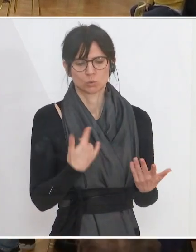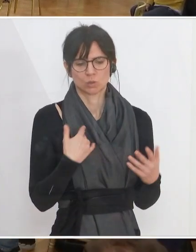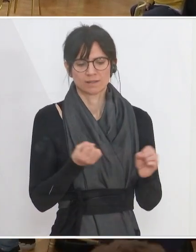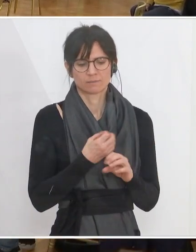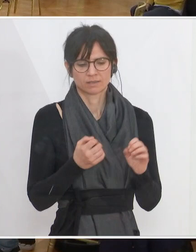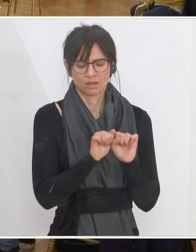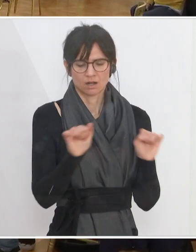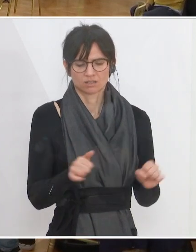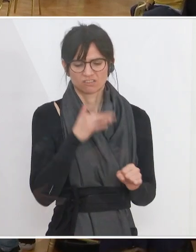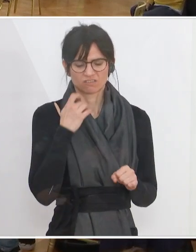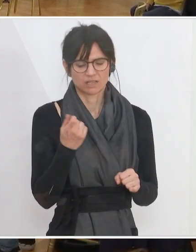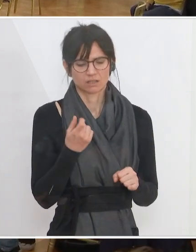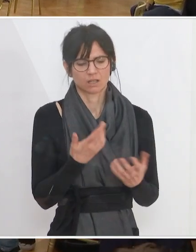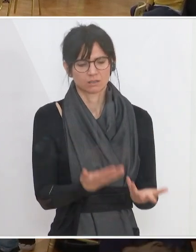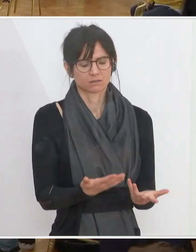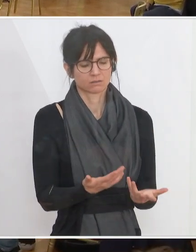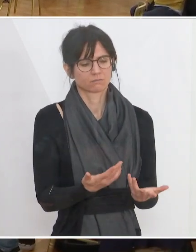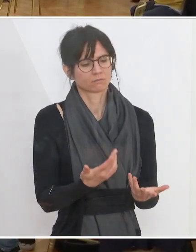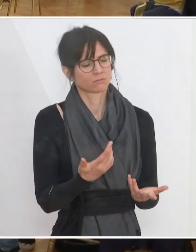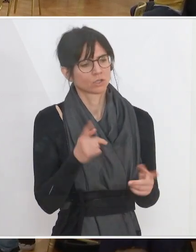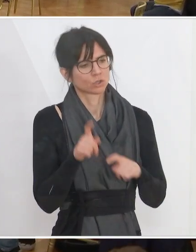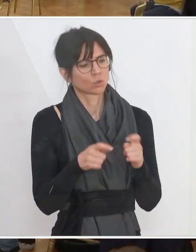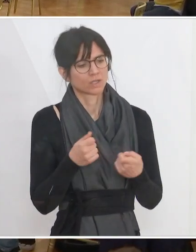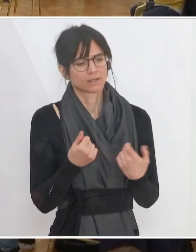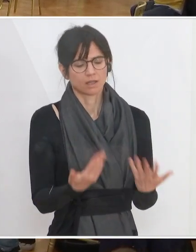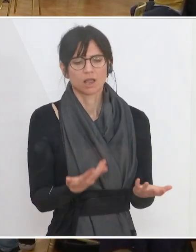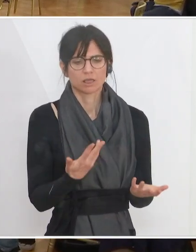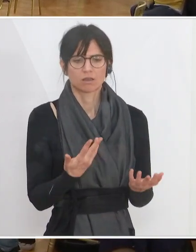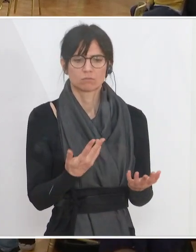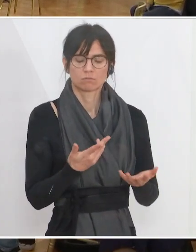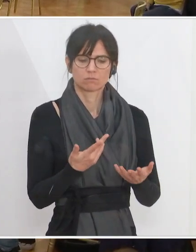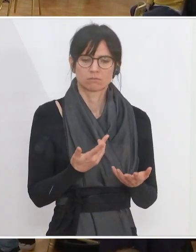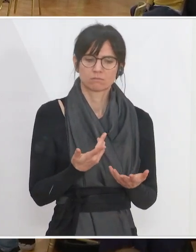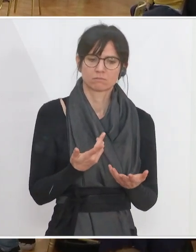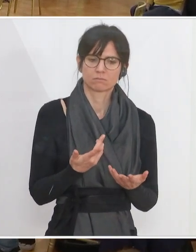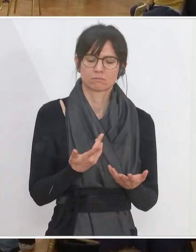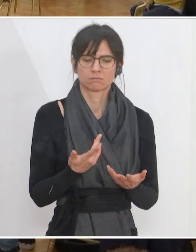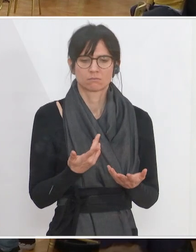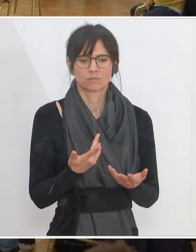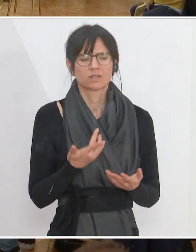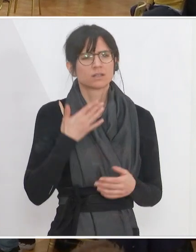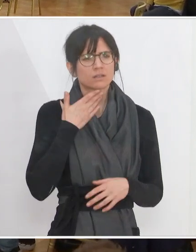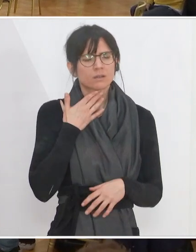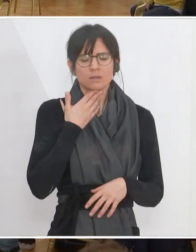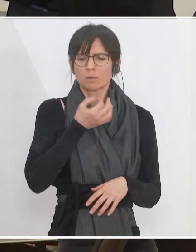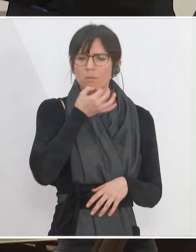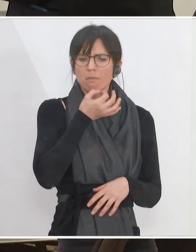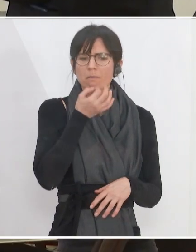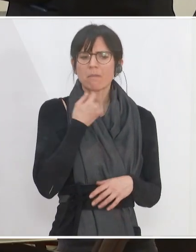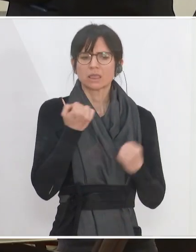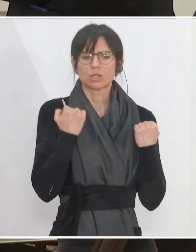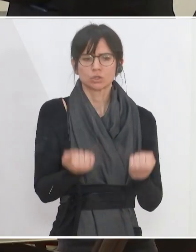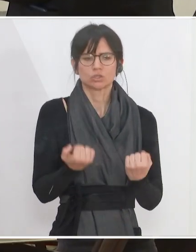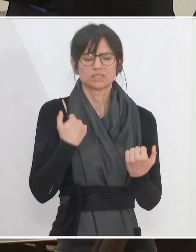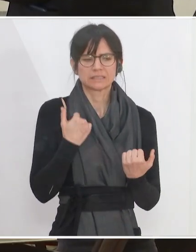Medienagenturen viel Geld, Topfgeld, sagt, okay, du planst uns da und dort, aber man berücksichtigt uns